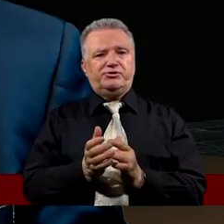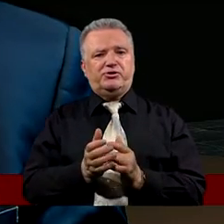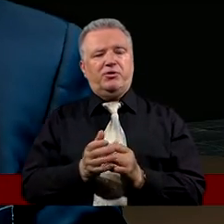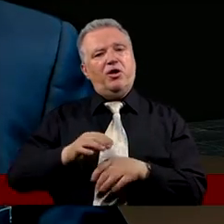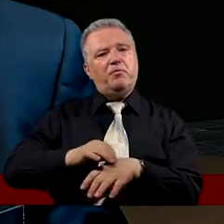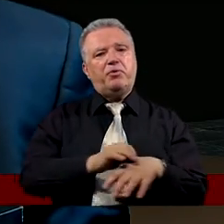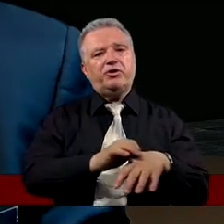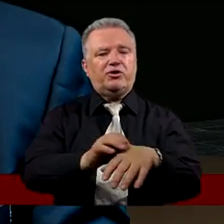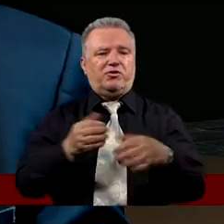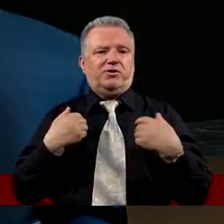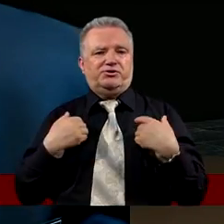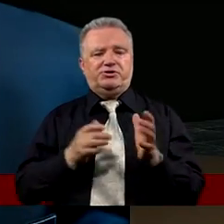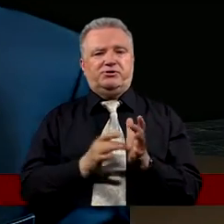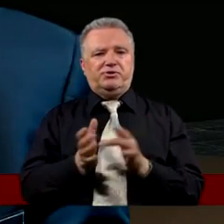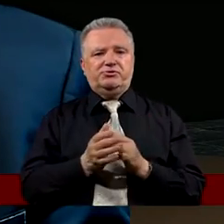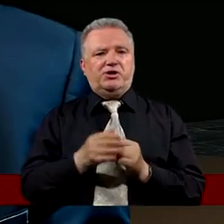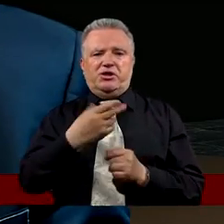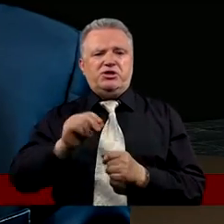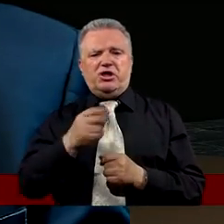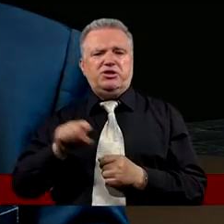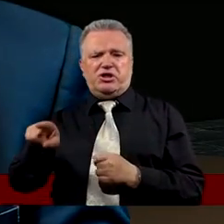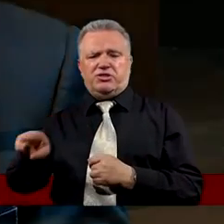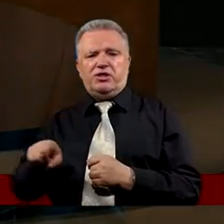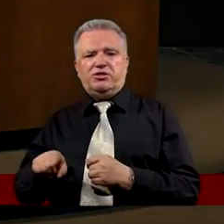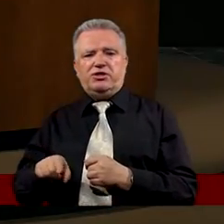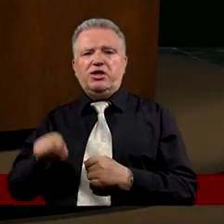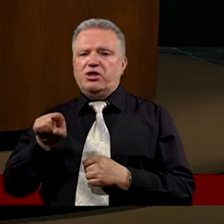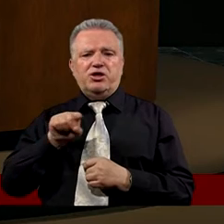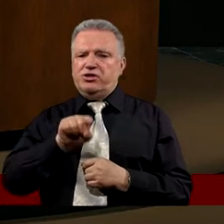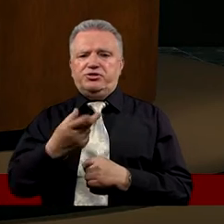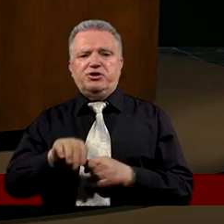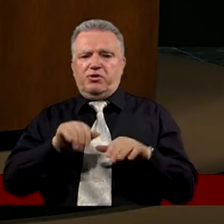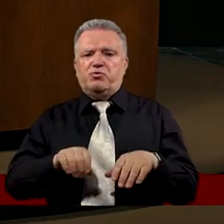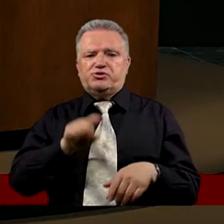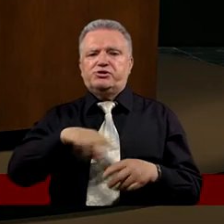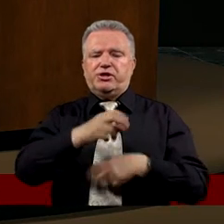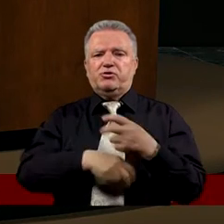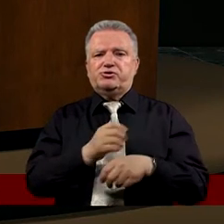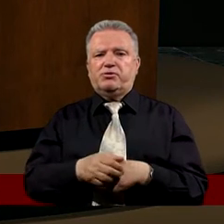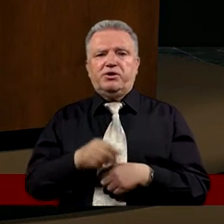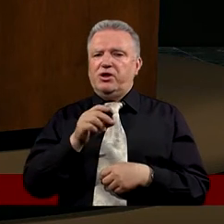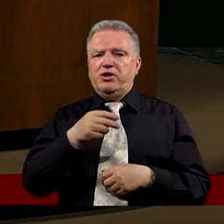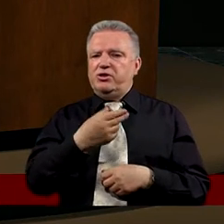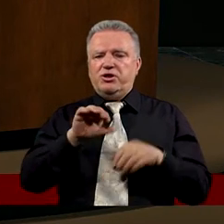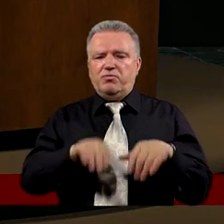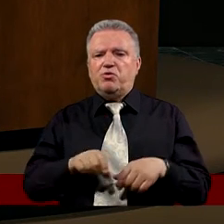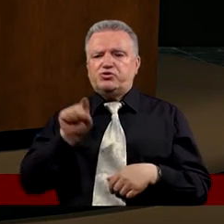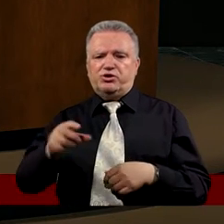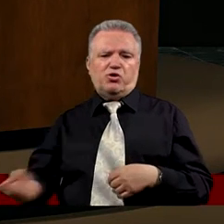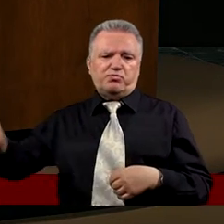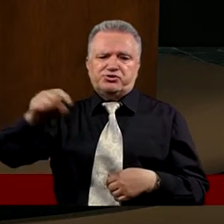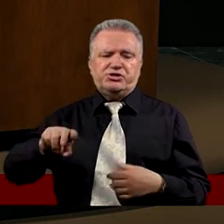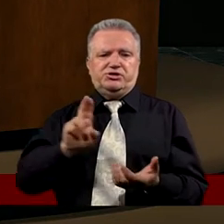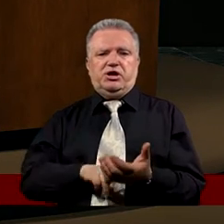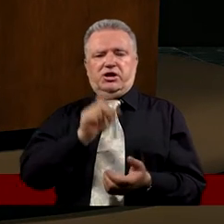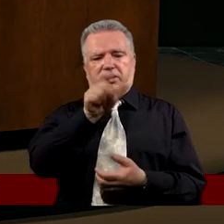Życiem Chrystusa Powiedział Nie, nie tędy Nie tędy droga Ty nie możesz tego zrobić Nie może to przyjść na Ciebie